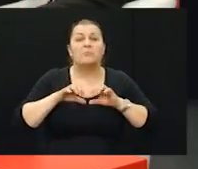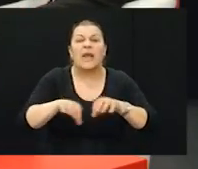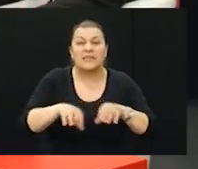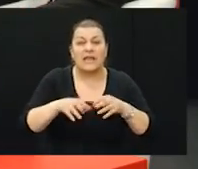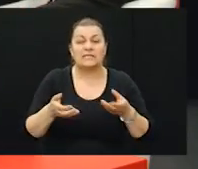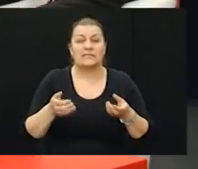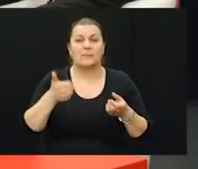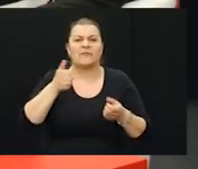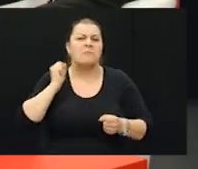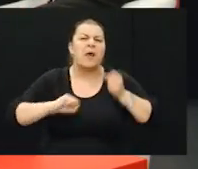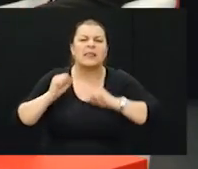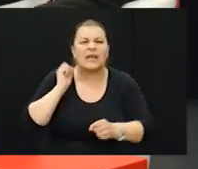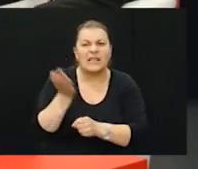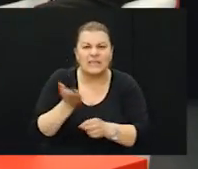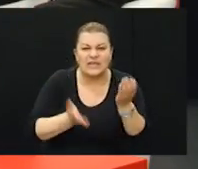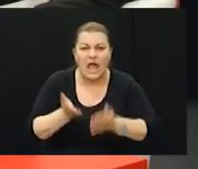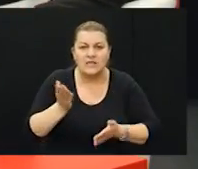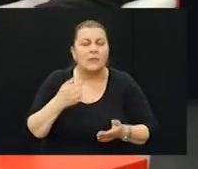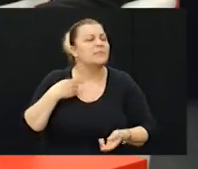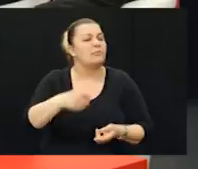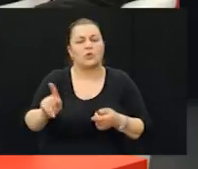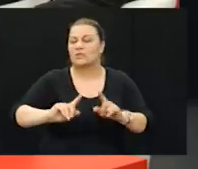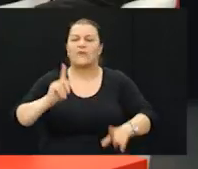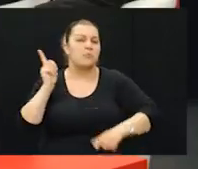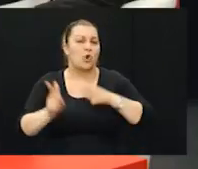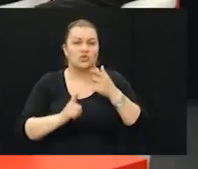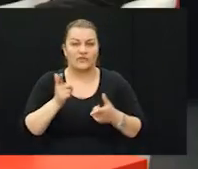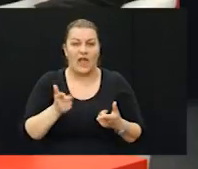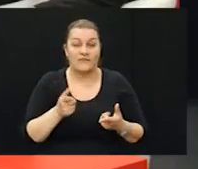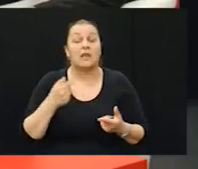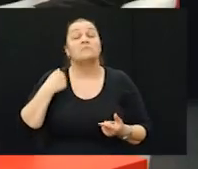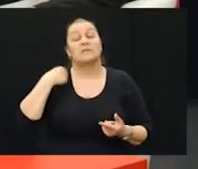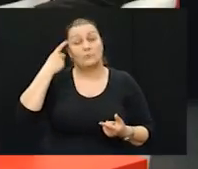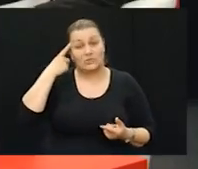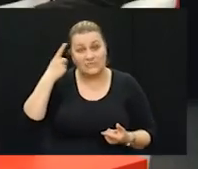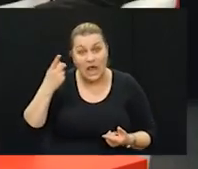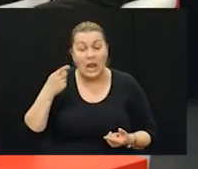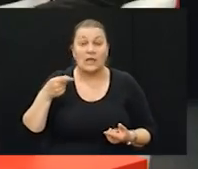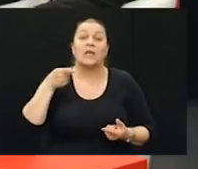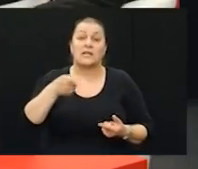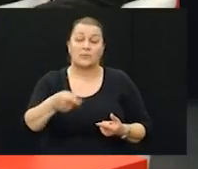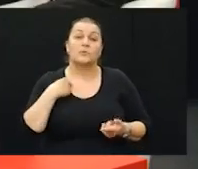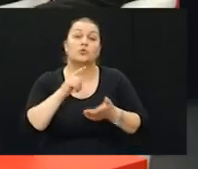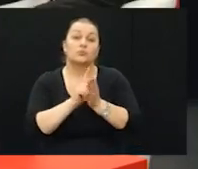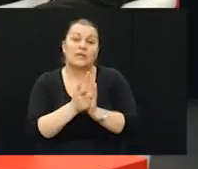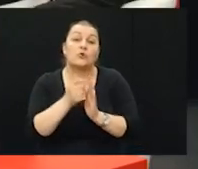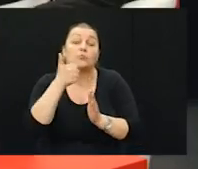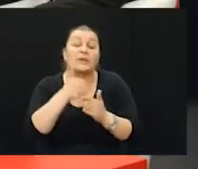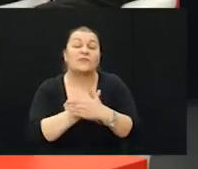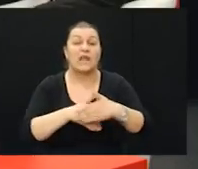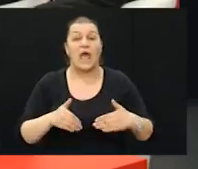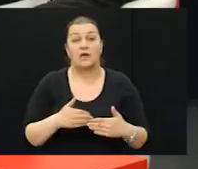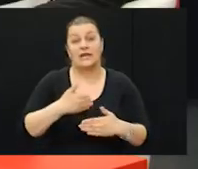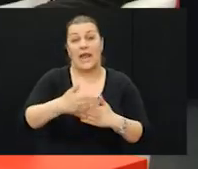prva maltretiranja. Sve smo mi to doživljavali i proživljavali. I znali smo da u tom projektu smo mi prvi na redu.